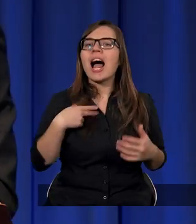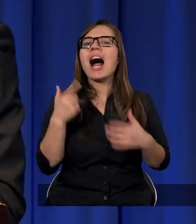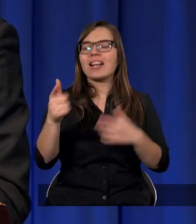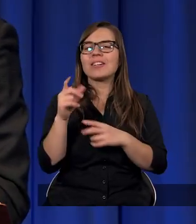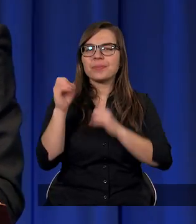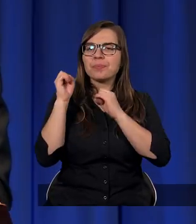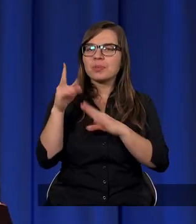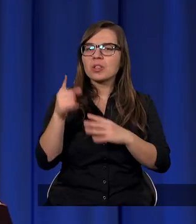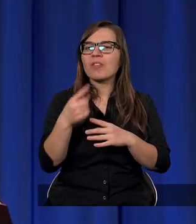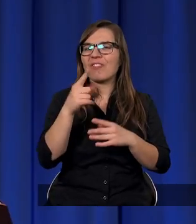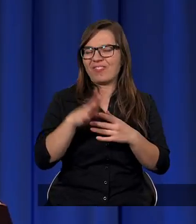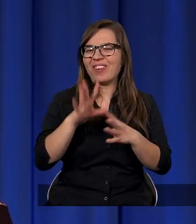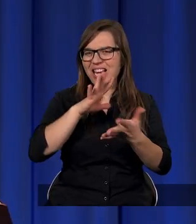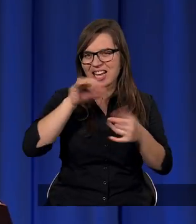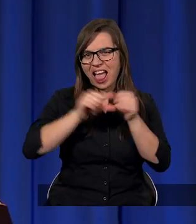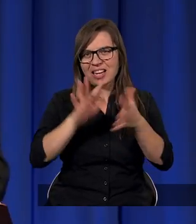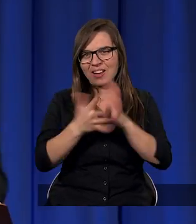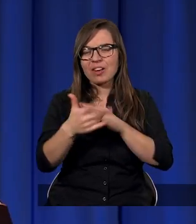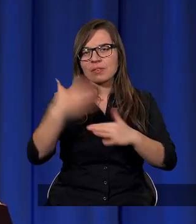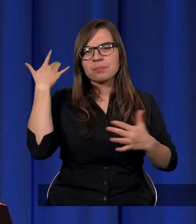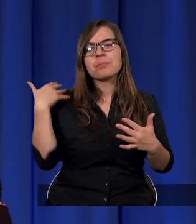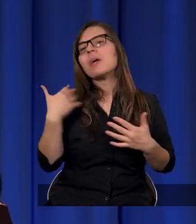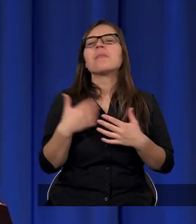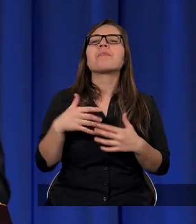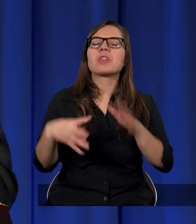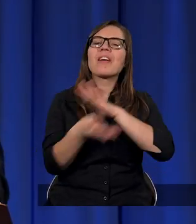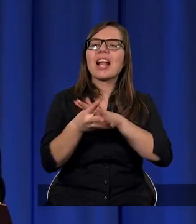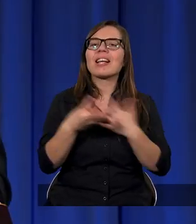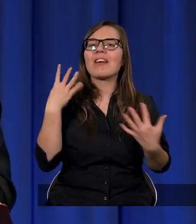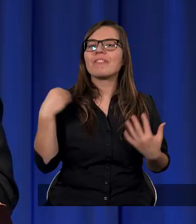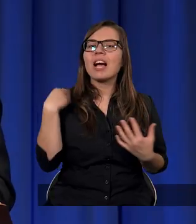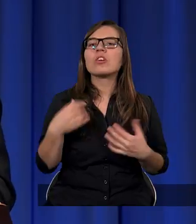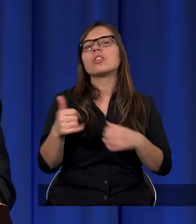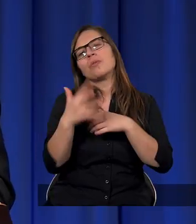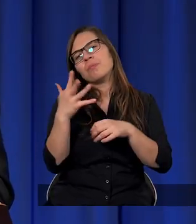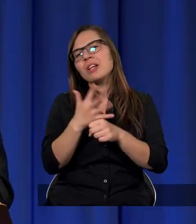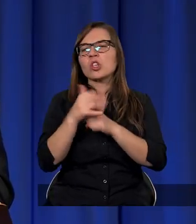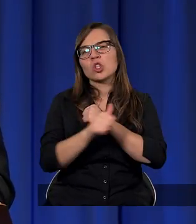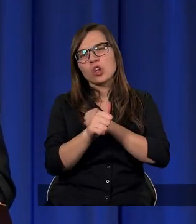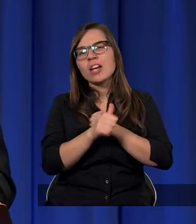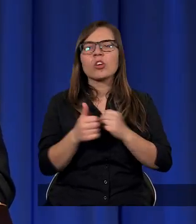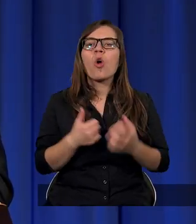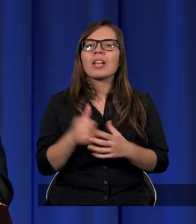się w latach pięćdziesiątych, dziewiętnastego wieku, pięćdziesiątych, sześćdziesiątych,